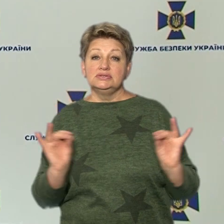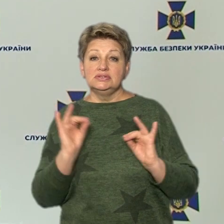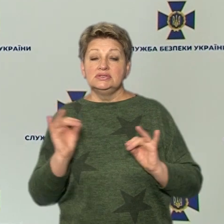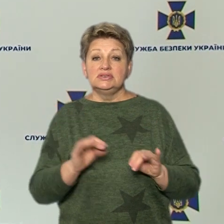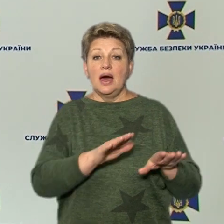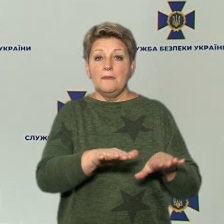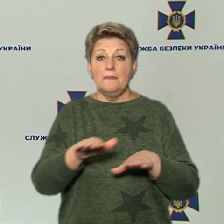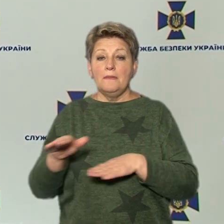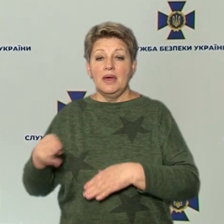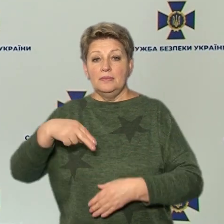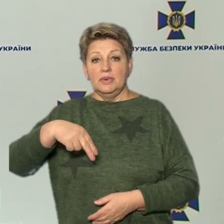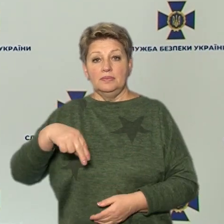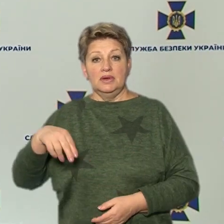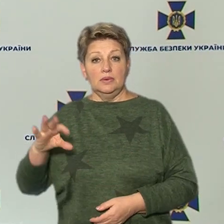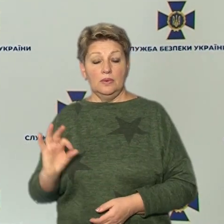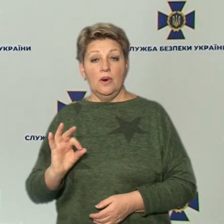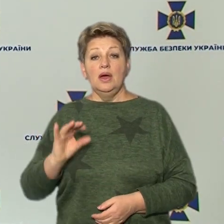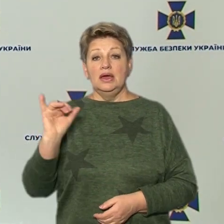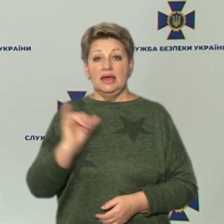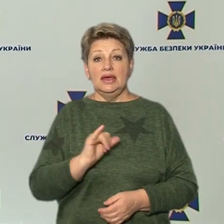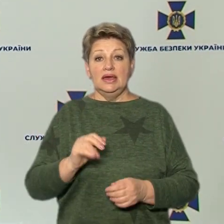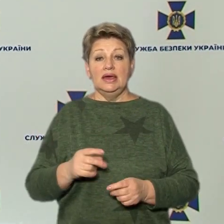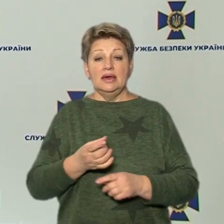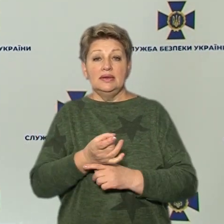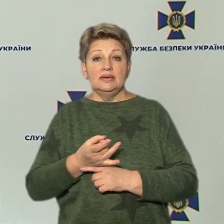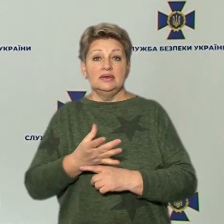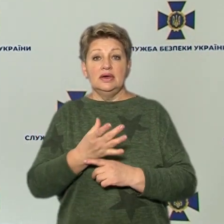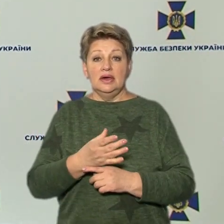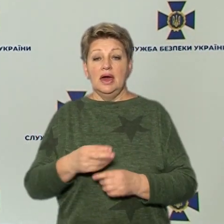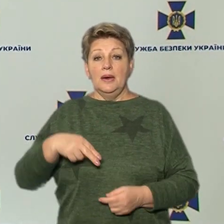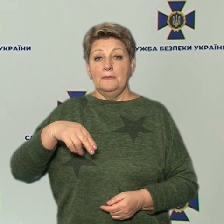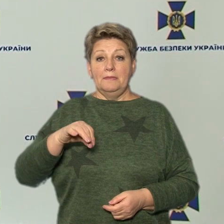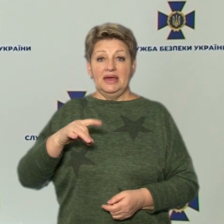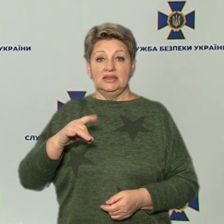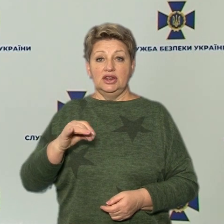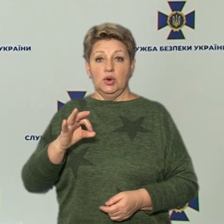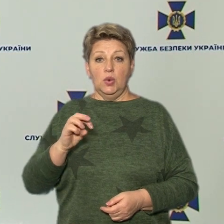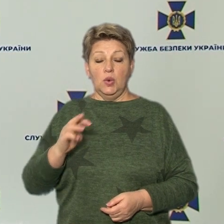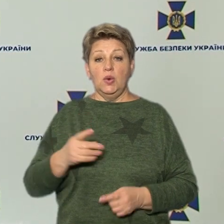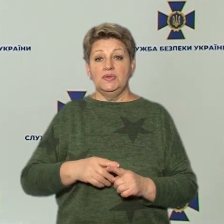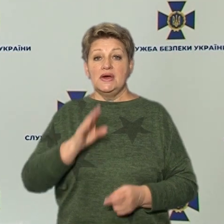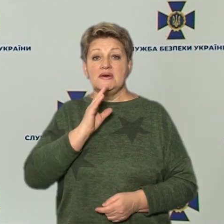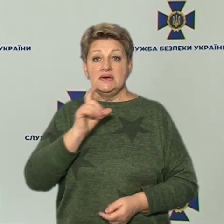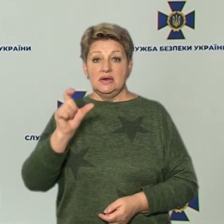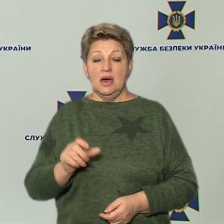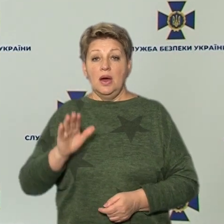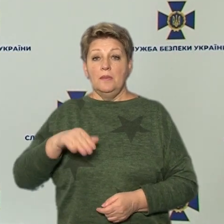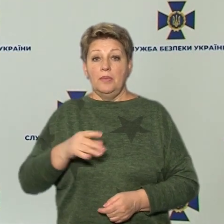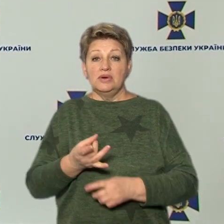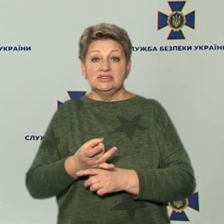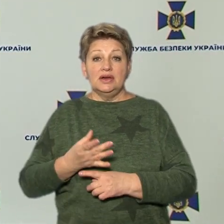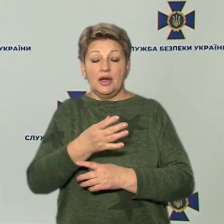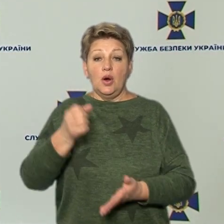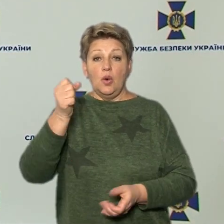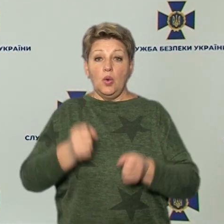протиповітряної оборони, зокрема, зенітно-ракетних комплексів «Петріот». Фігурантка ж після нанесеного ракетного